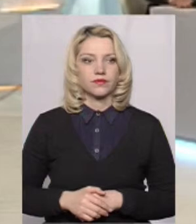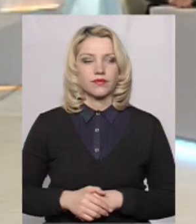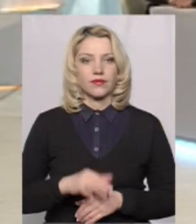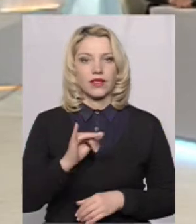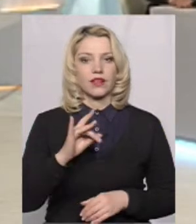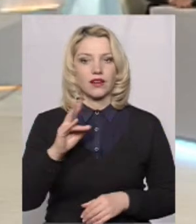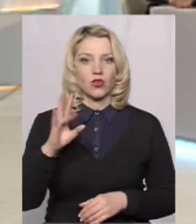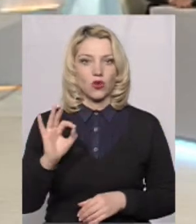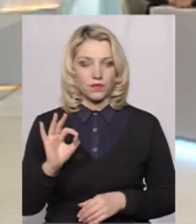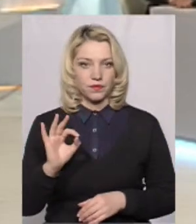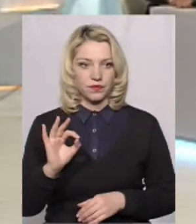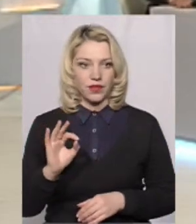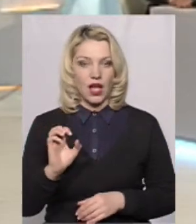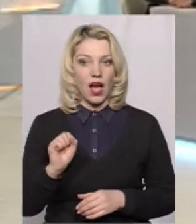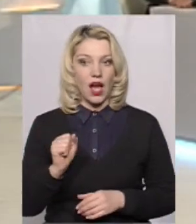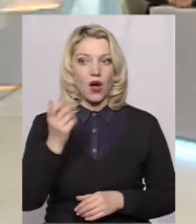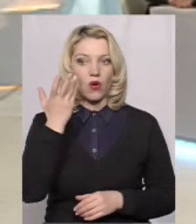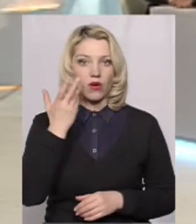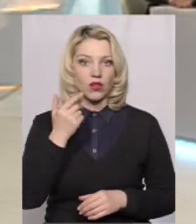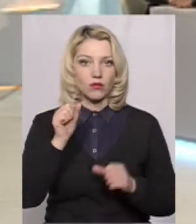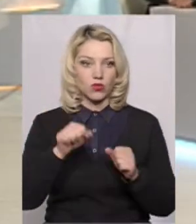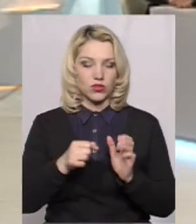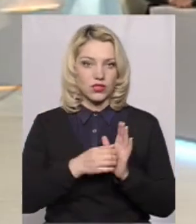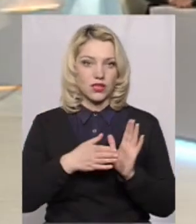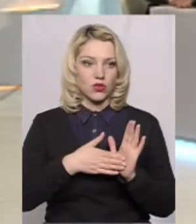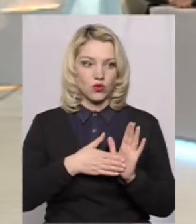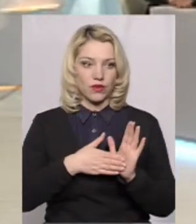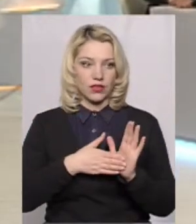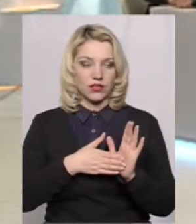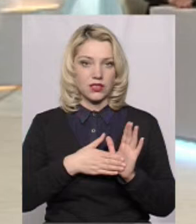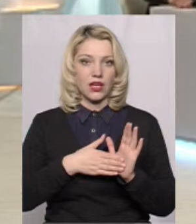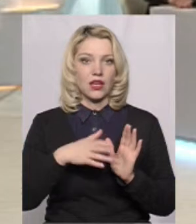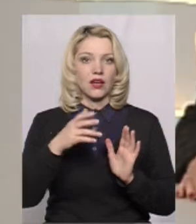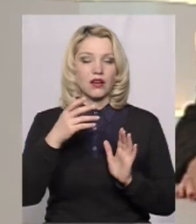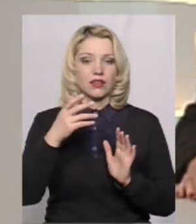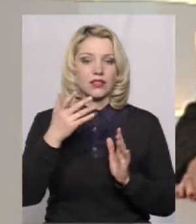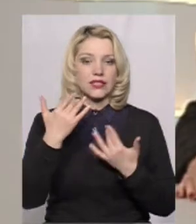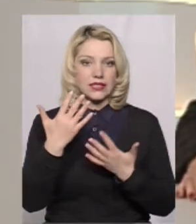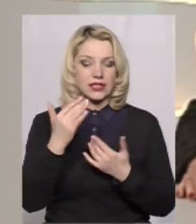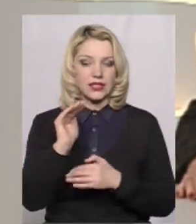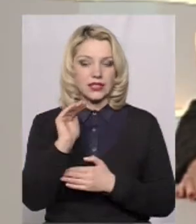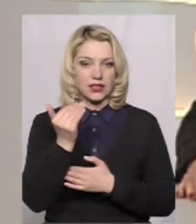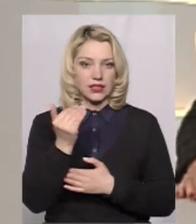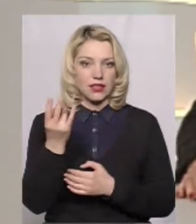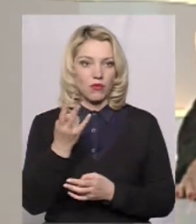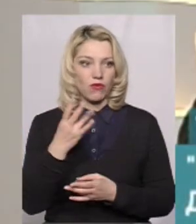Пані Ірино, а коли можна зареєструватися? Скільки дитині має бути